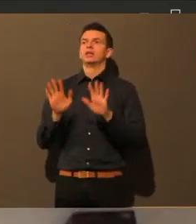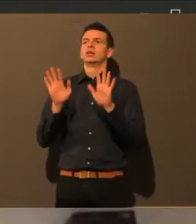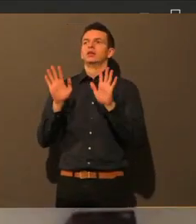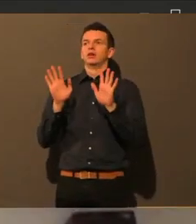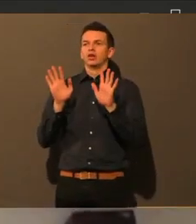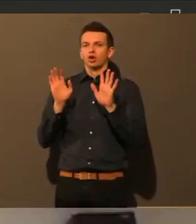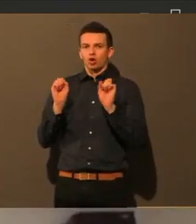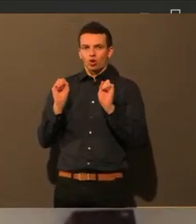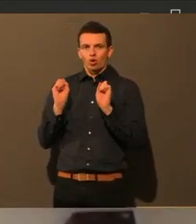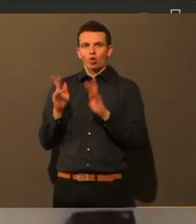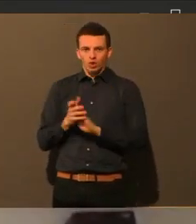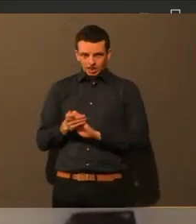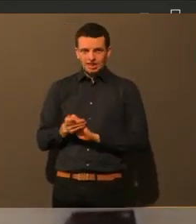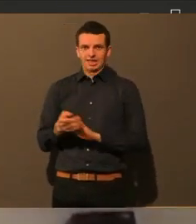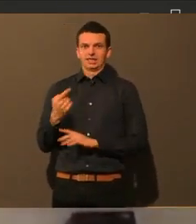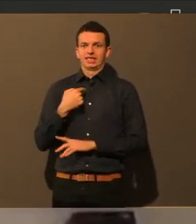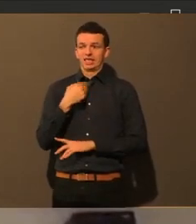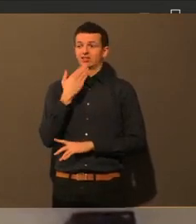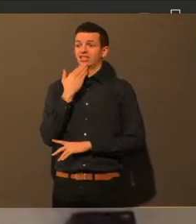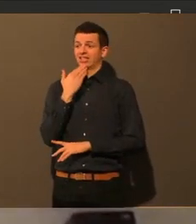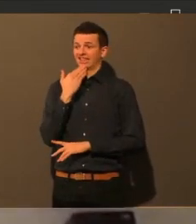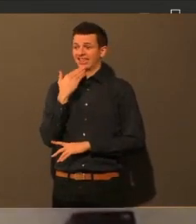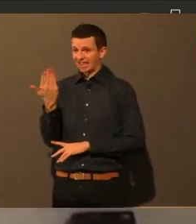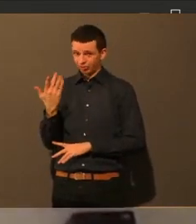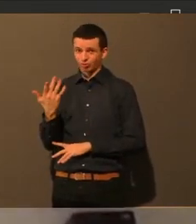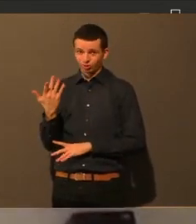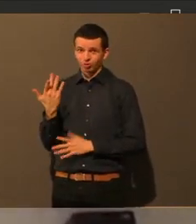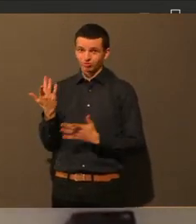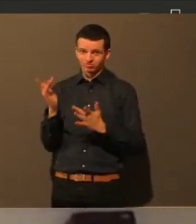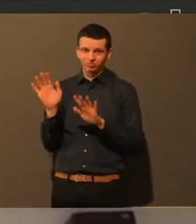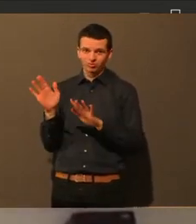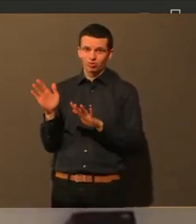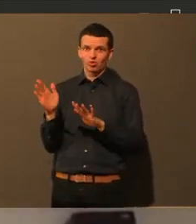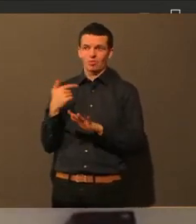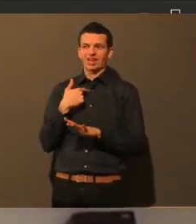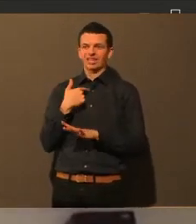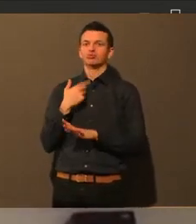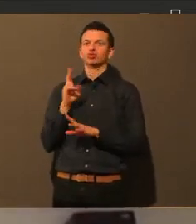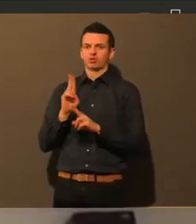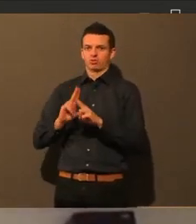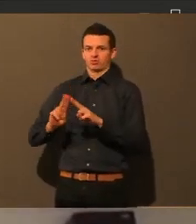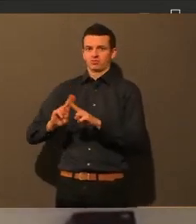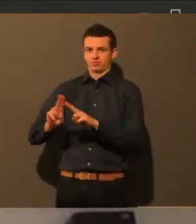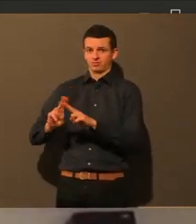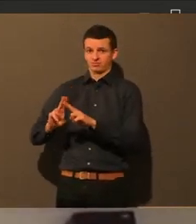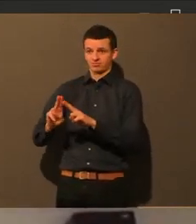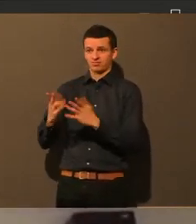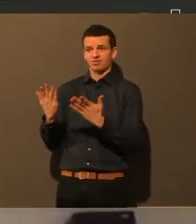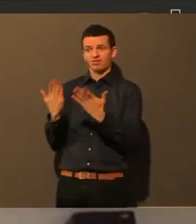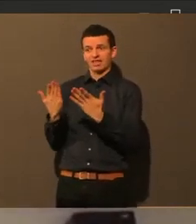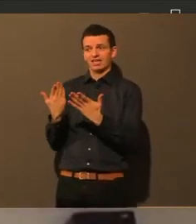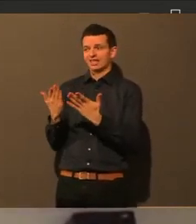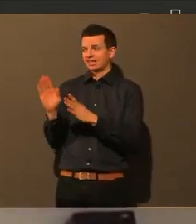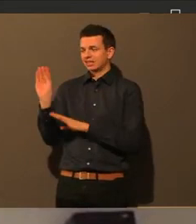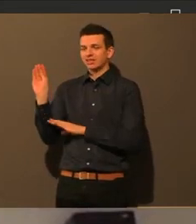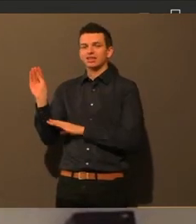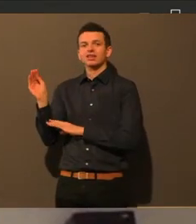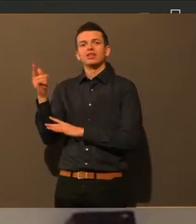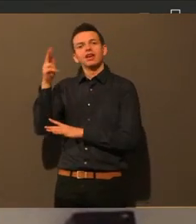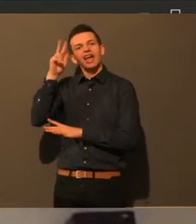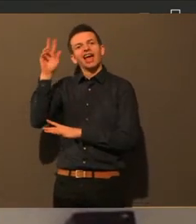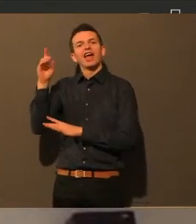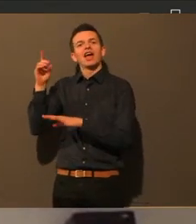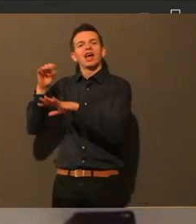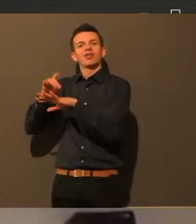unbedingt stehen lassen. Aber danke dafür, dass Sie so kritisch nachfragen. Herr Dr. Wiedmer, wollen Sie vielleicht kurz erläutern, was wir auch über den